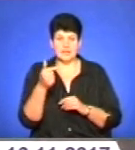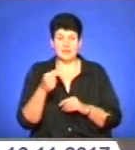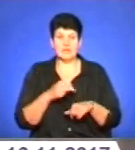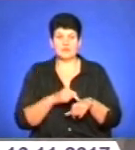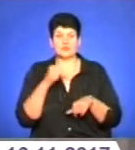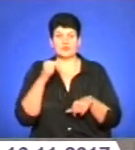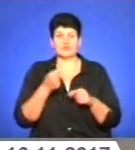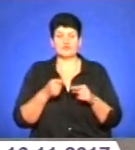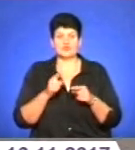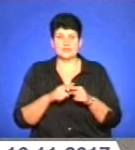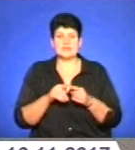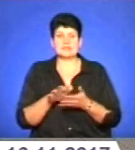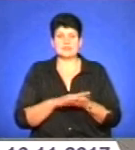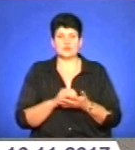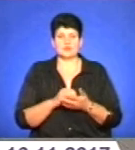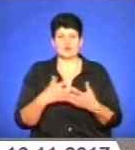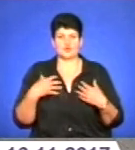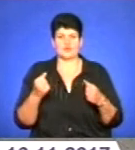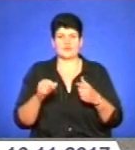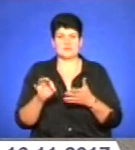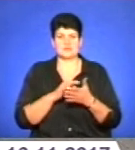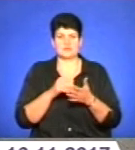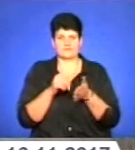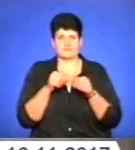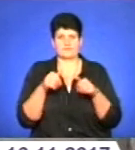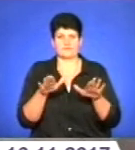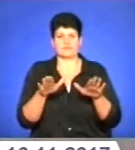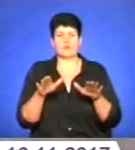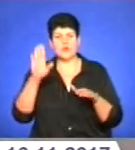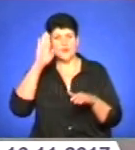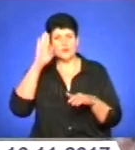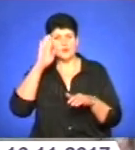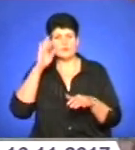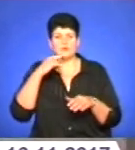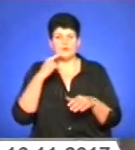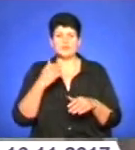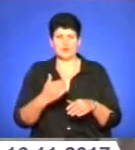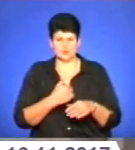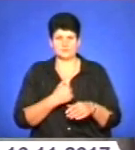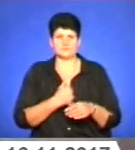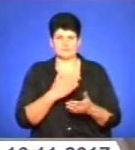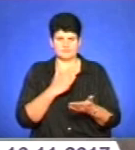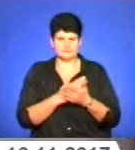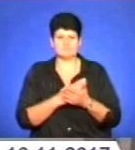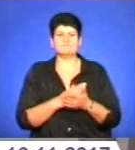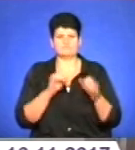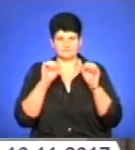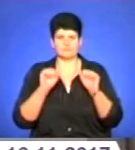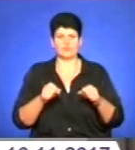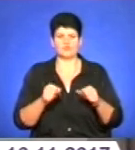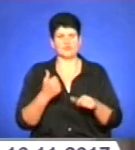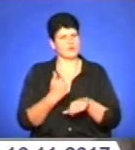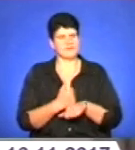ця шкідлива звичка губить його здоров'я, одразу від неї відмовився. Хлопець запевняє, якщо захотіти, то все можливо. Головне